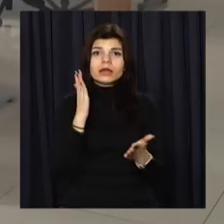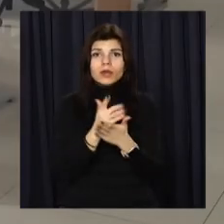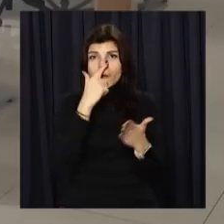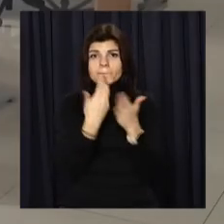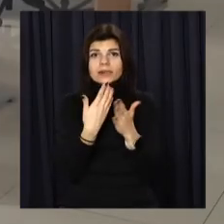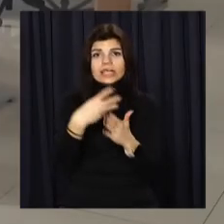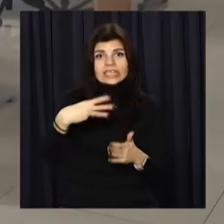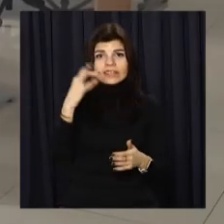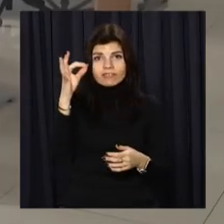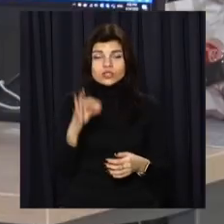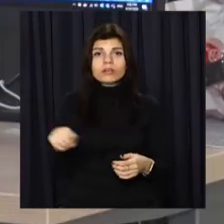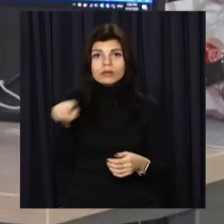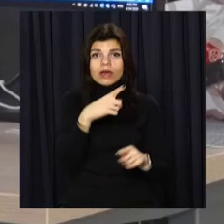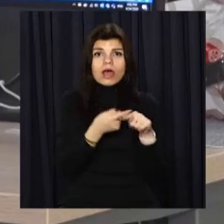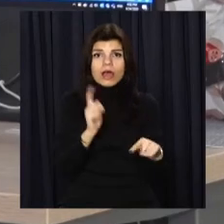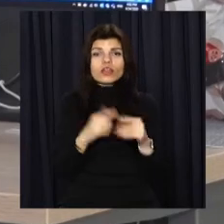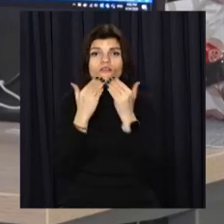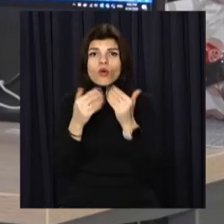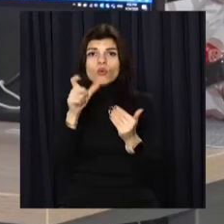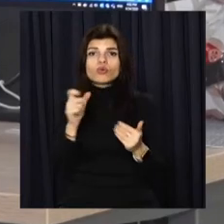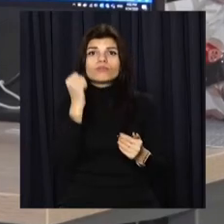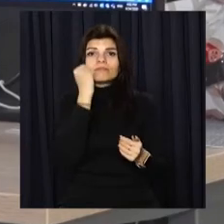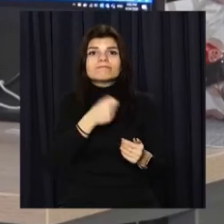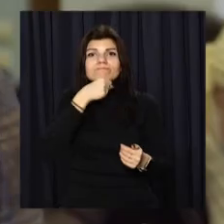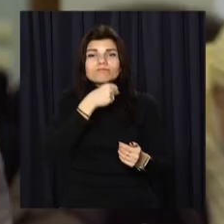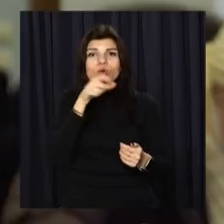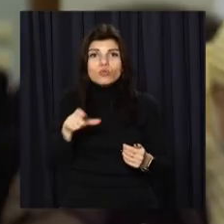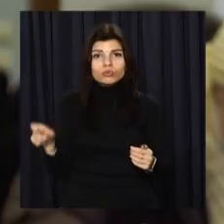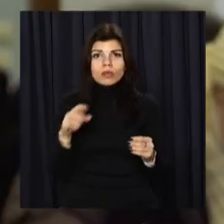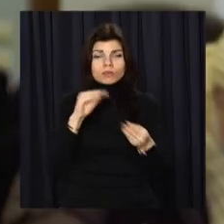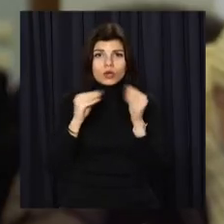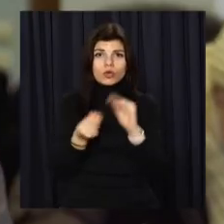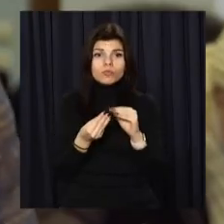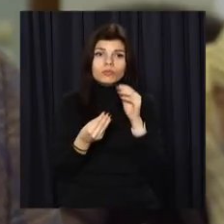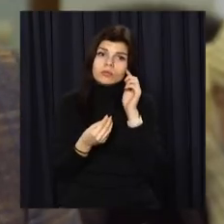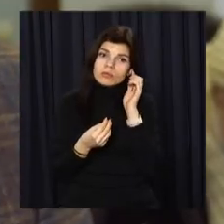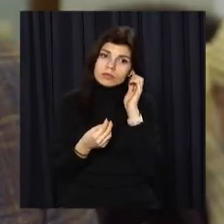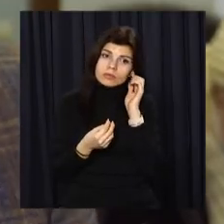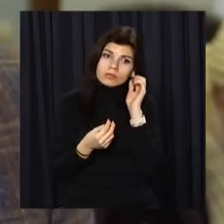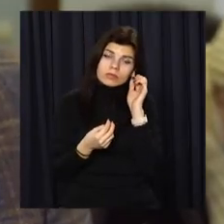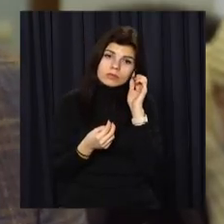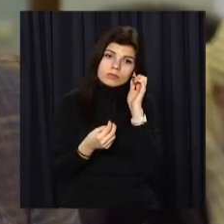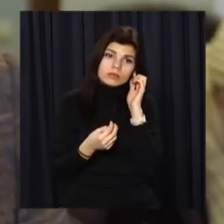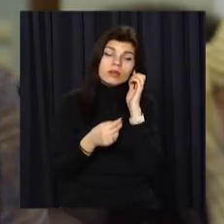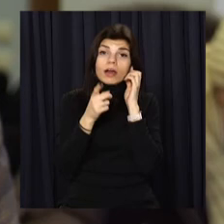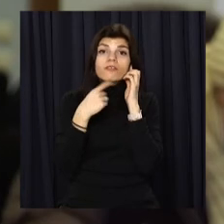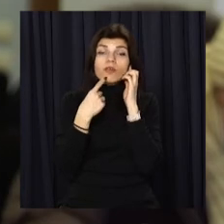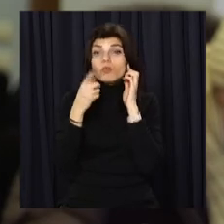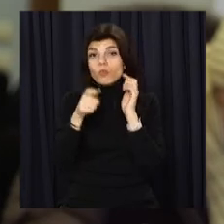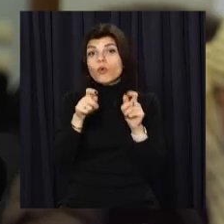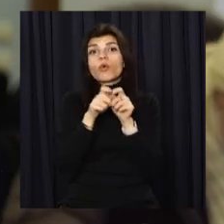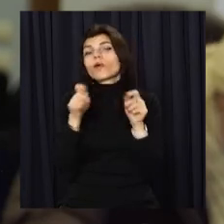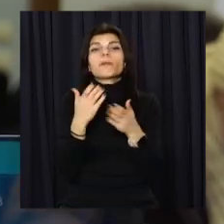Приблизно 30% з них – це звернення людей похилого віку. Заведіть віртуальну картку і